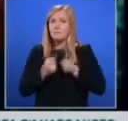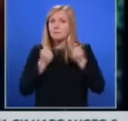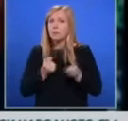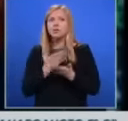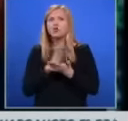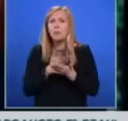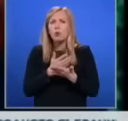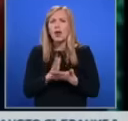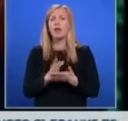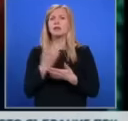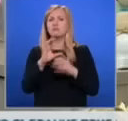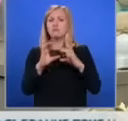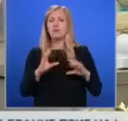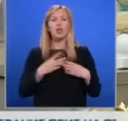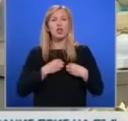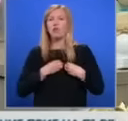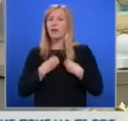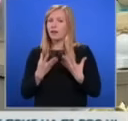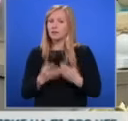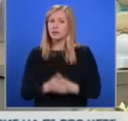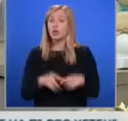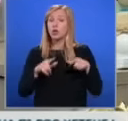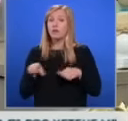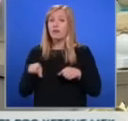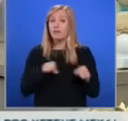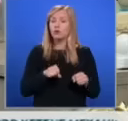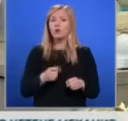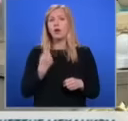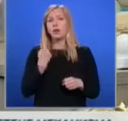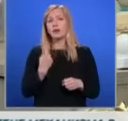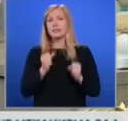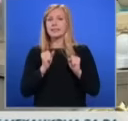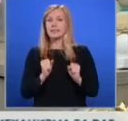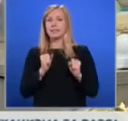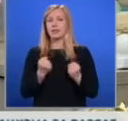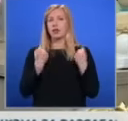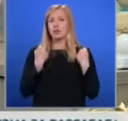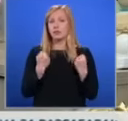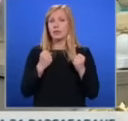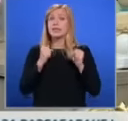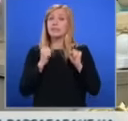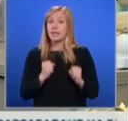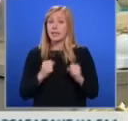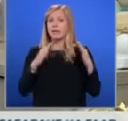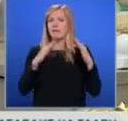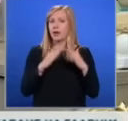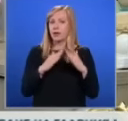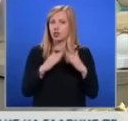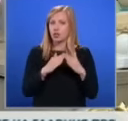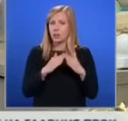споделят и да се доверяват. Всичко това води до един заседнал живот. Стоенето в къщи,